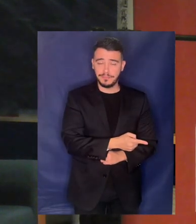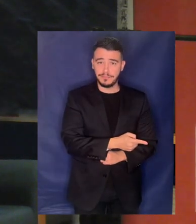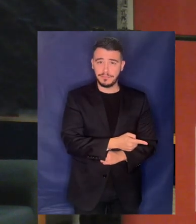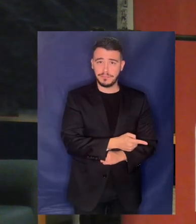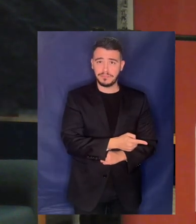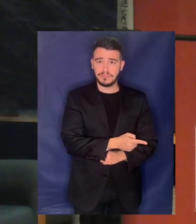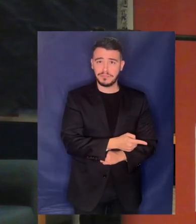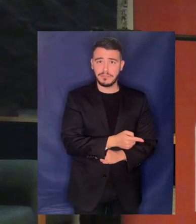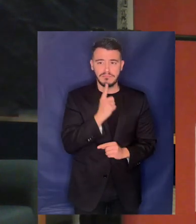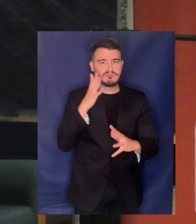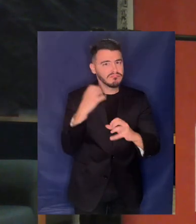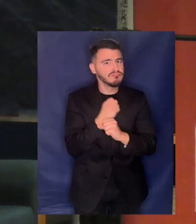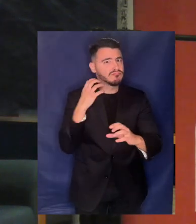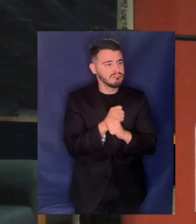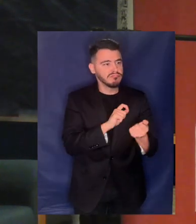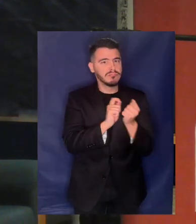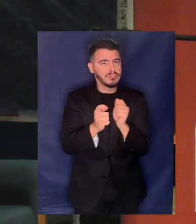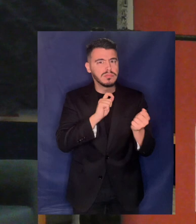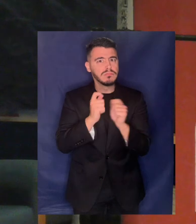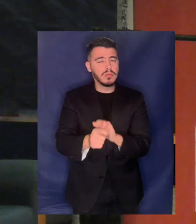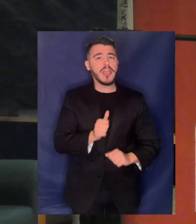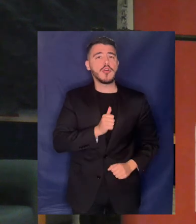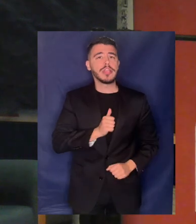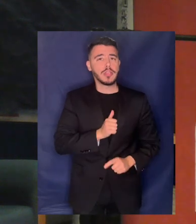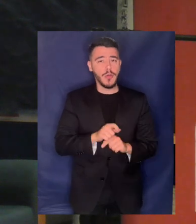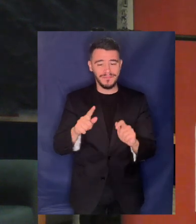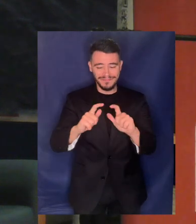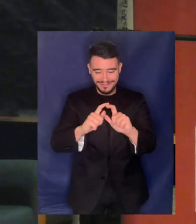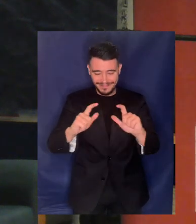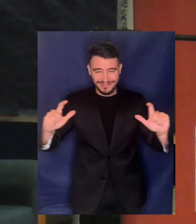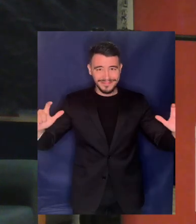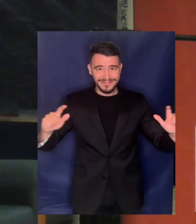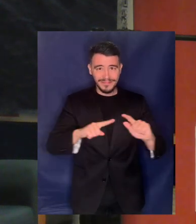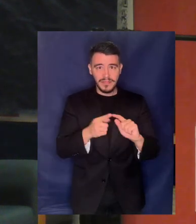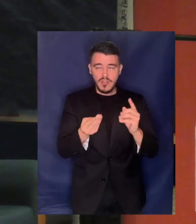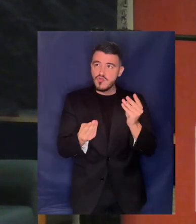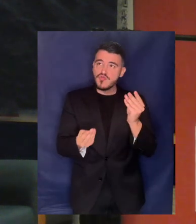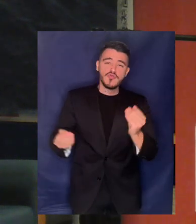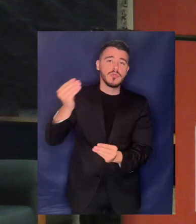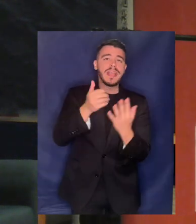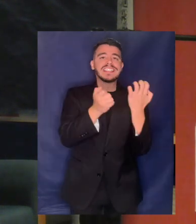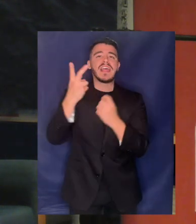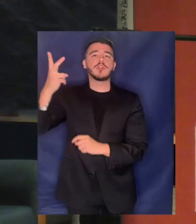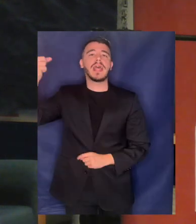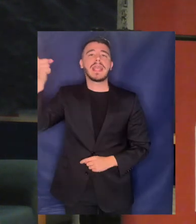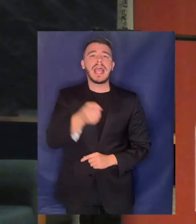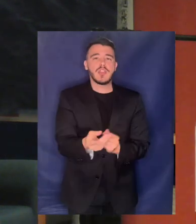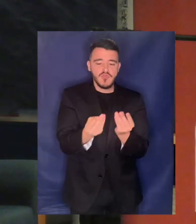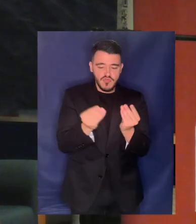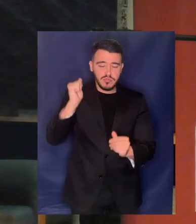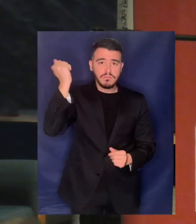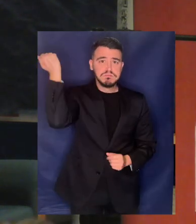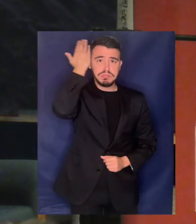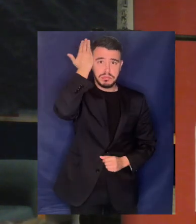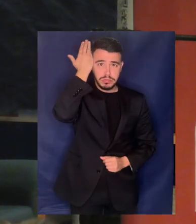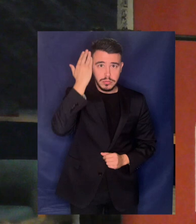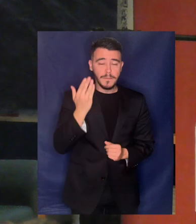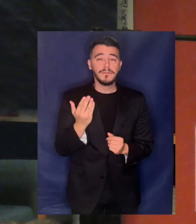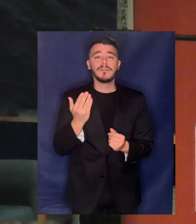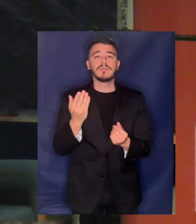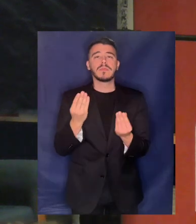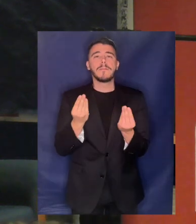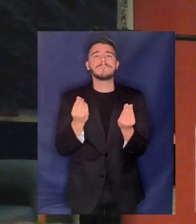επενδύσεις ο μέσος λογαριασμός είχε αυξηθεί κατά 62% και η ποιότητα των υπηρεσιών είχε πέσει